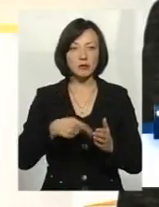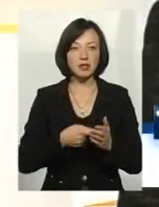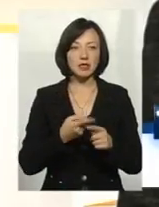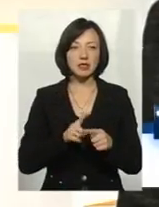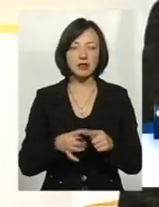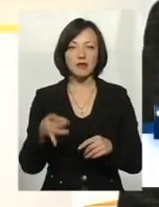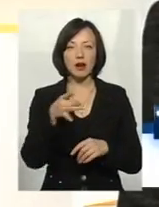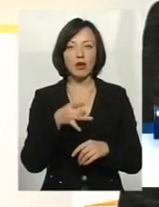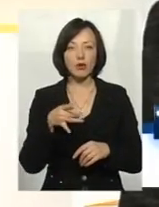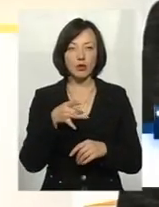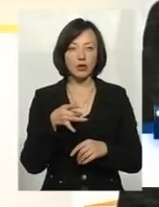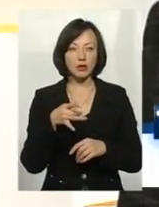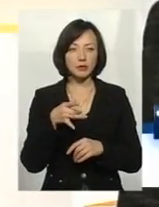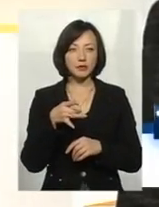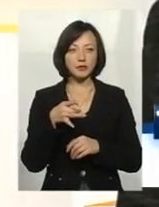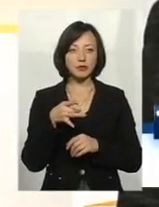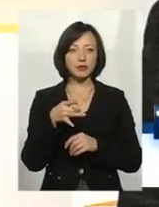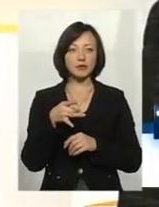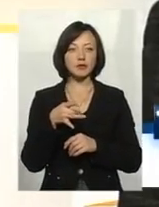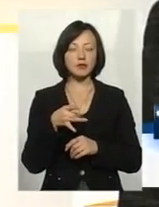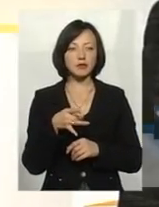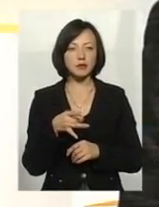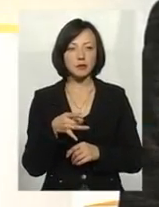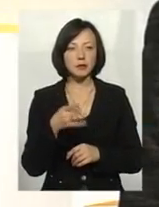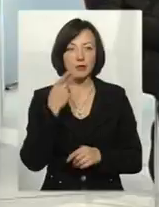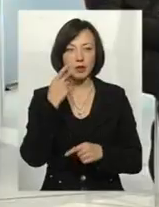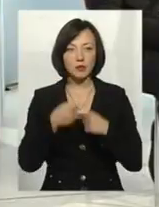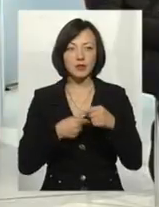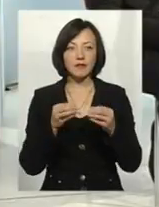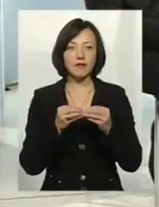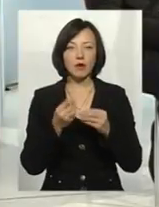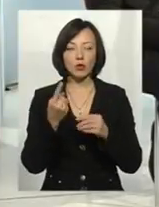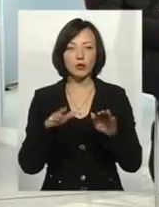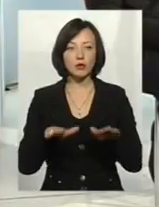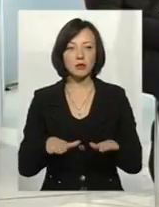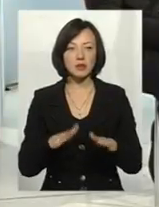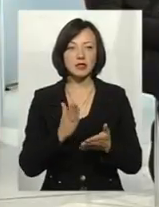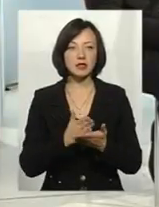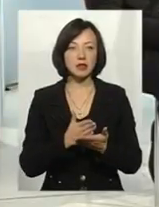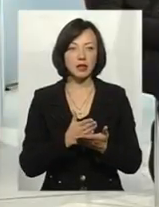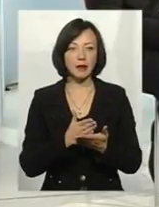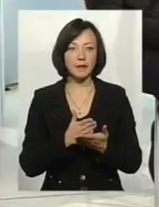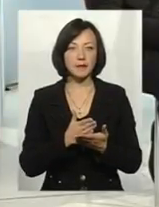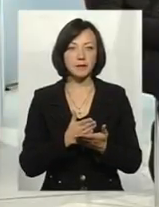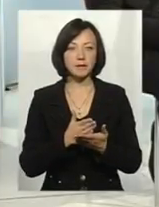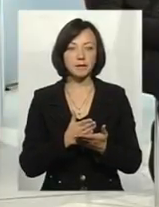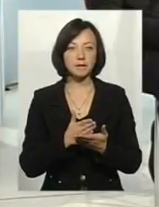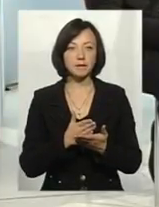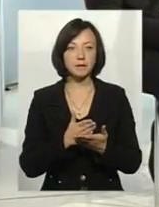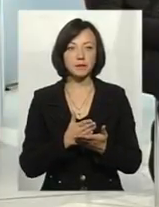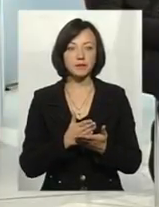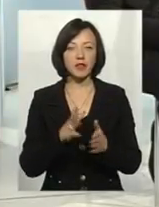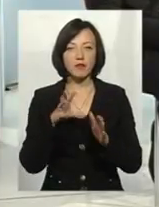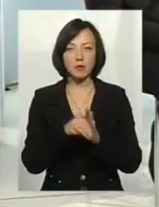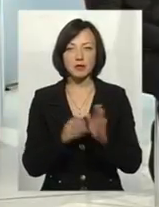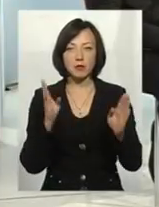це в районі, в них постійно беруть в одному і тому ж самому місті, де складає в міст розчинного